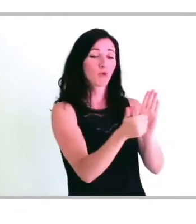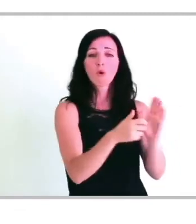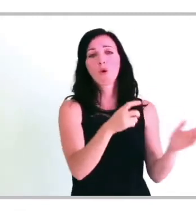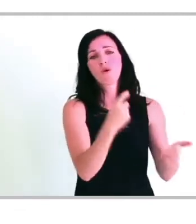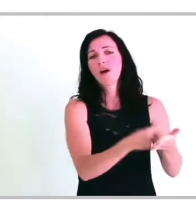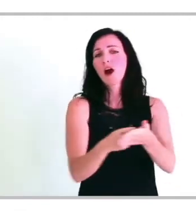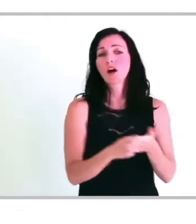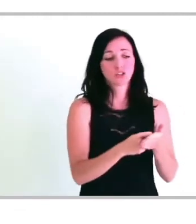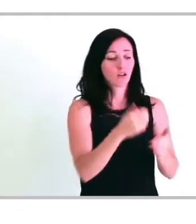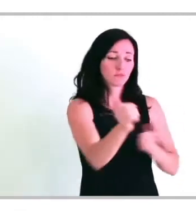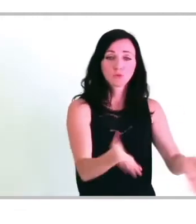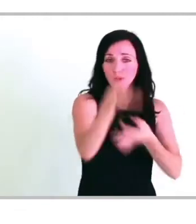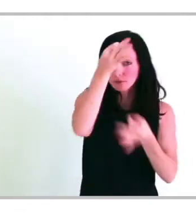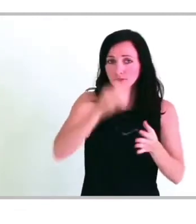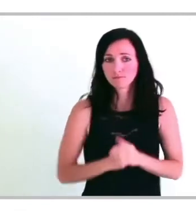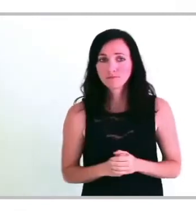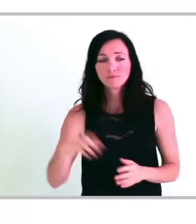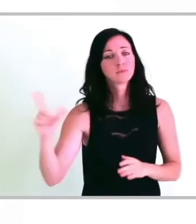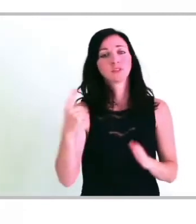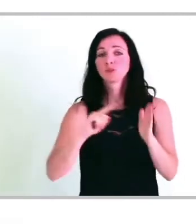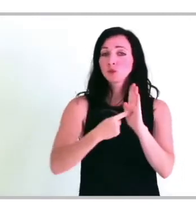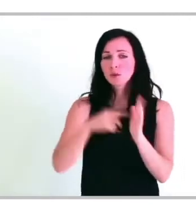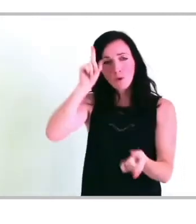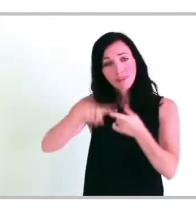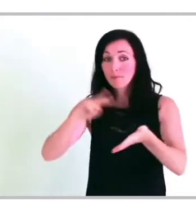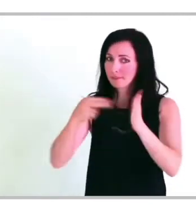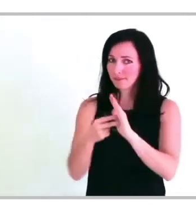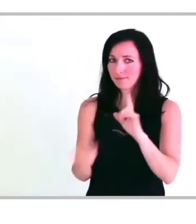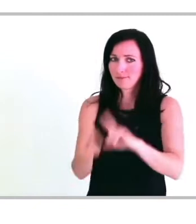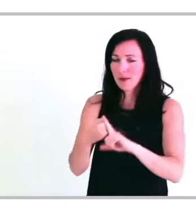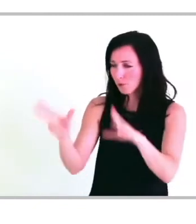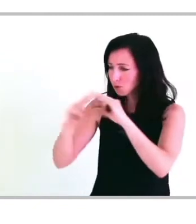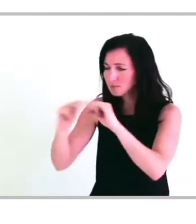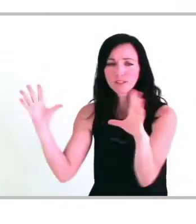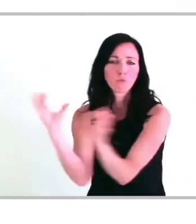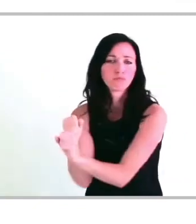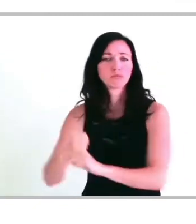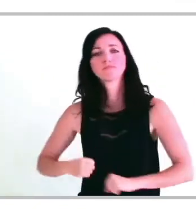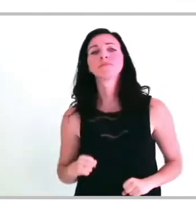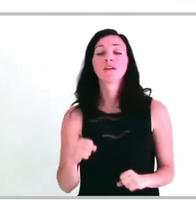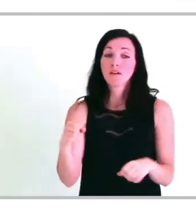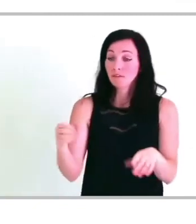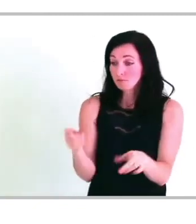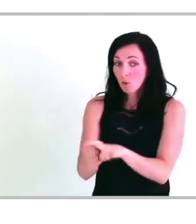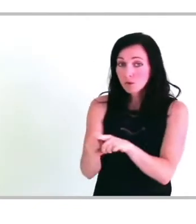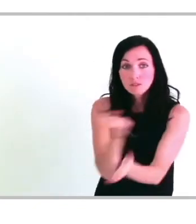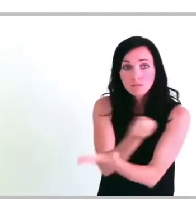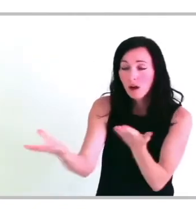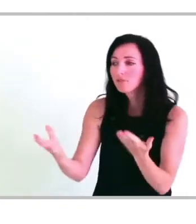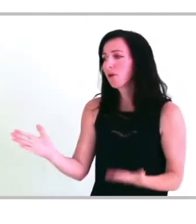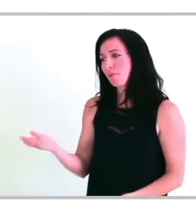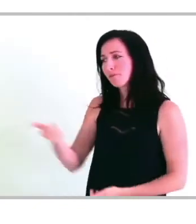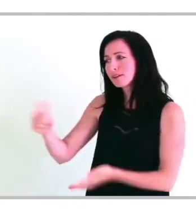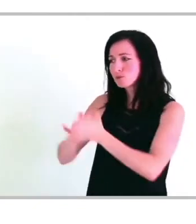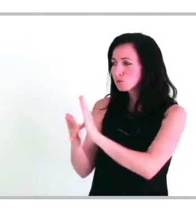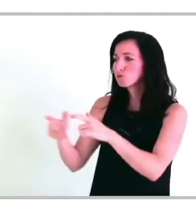spécialisés dans un domaine d'achat en particulier. Deuxième élément, le sujet étant assez technique, allez à l'essentiel. Rappelez que l